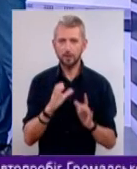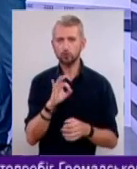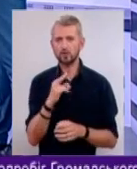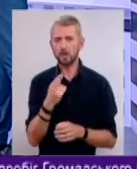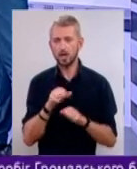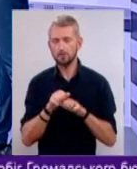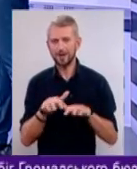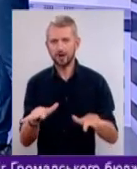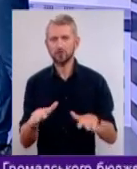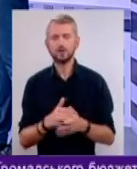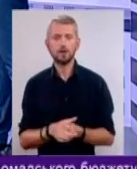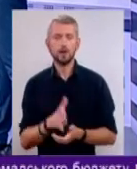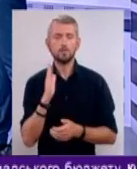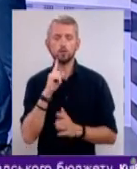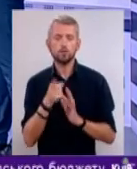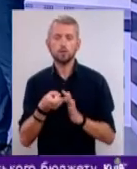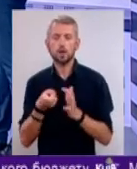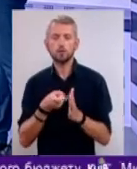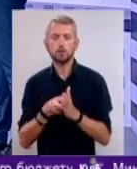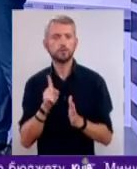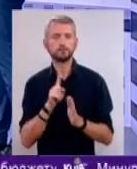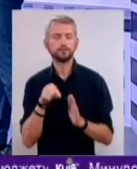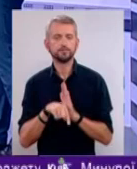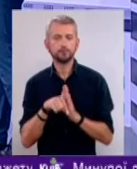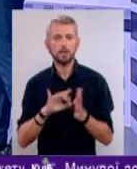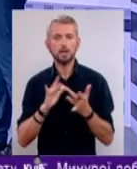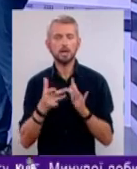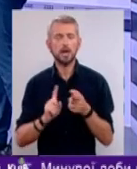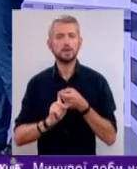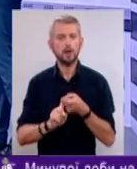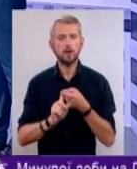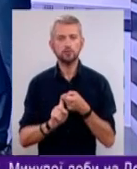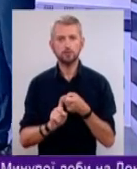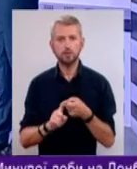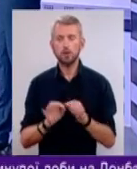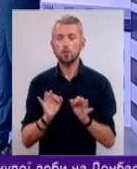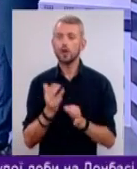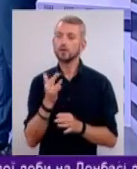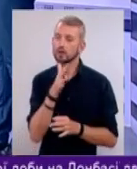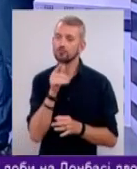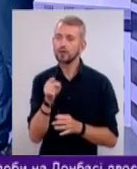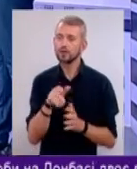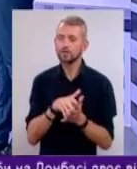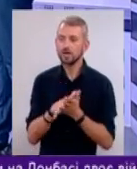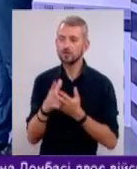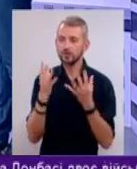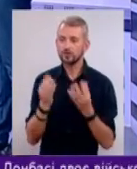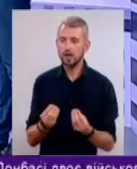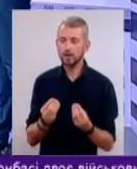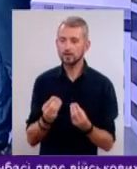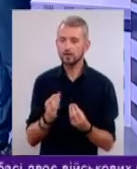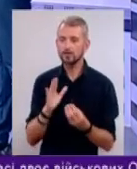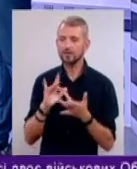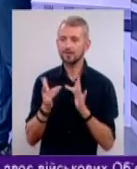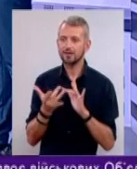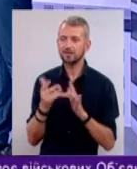мережі. Будемо з'ясувати, що ж таке інтернет-залежність. До речі, скільки часу витрачаєш в день в